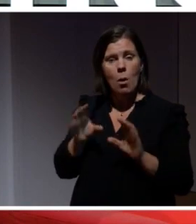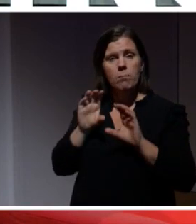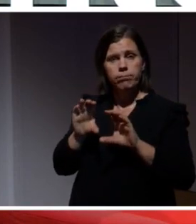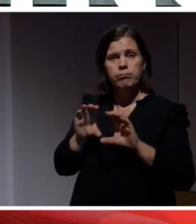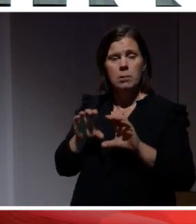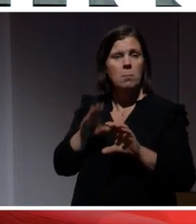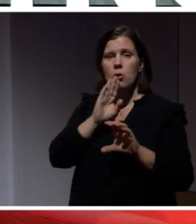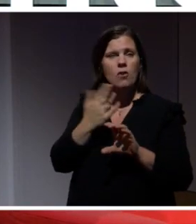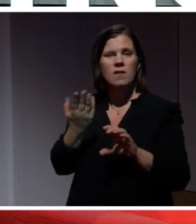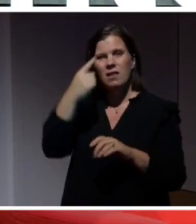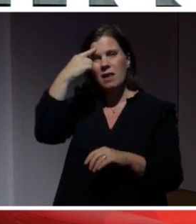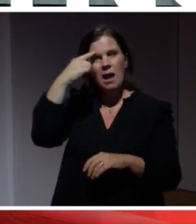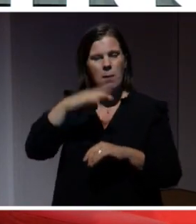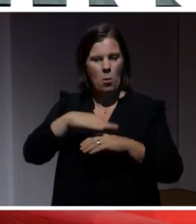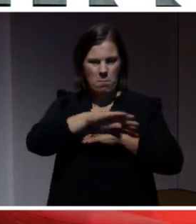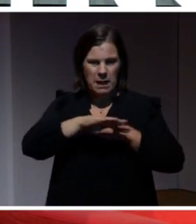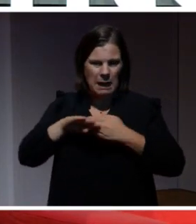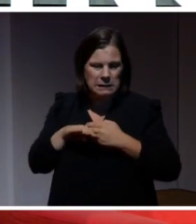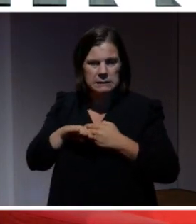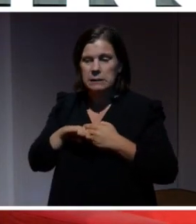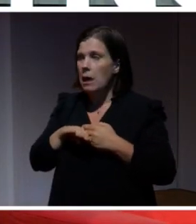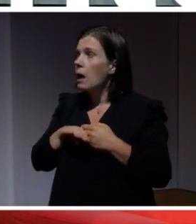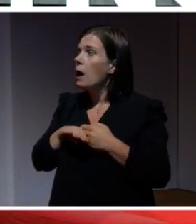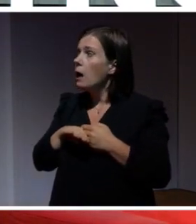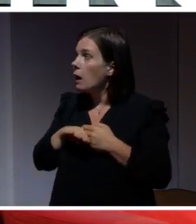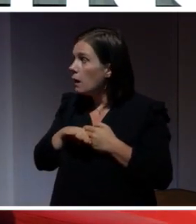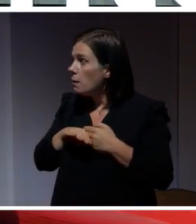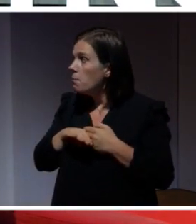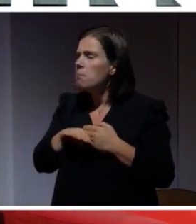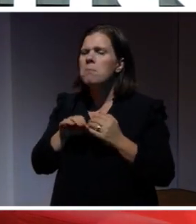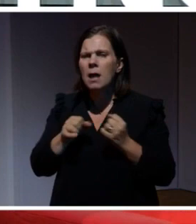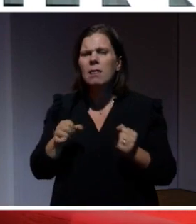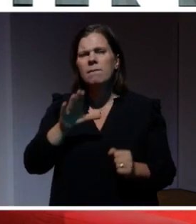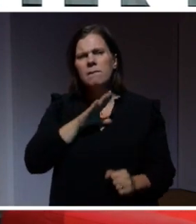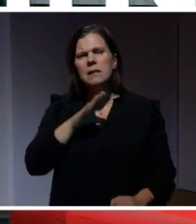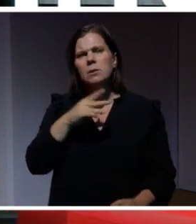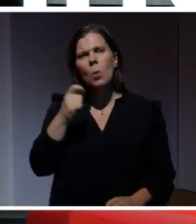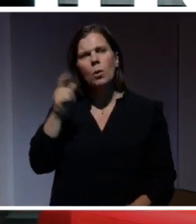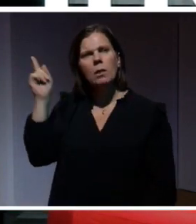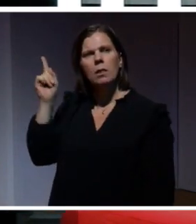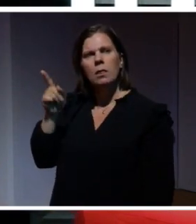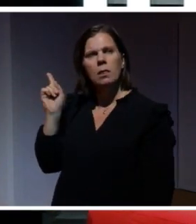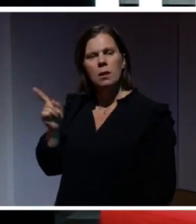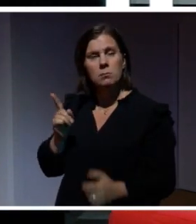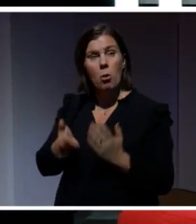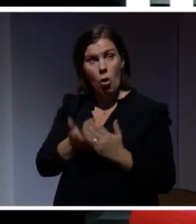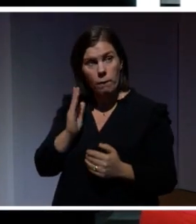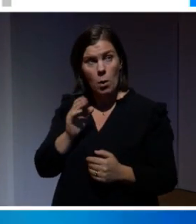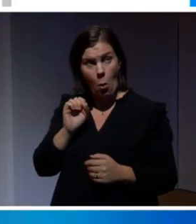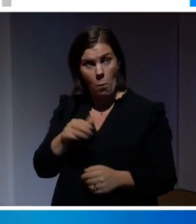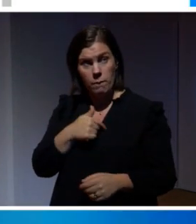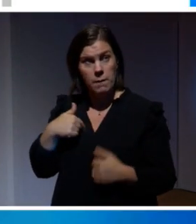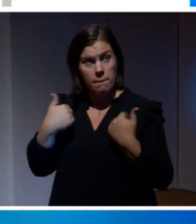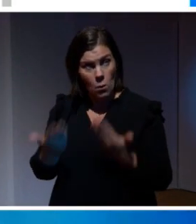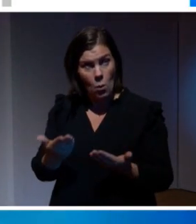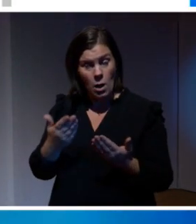Vi behöver inte tänka på några sådana begränsningar överhuvudtaget. Men det finns någonting i det här som är helt avgörande för om vi faktiskt ska